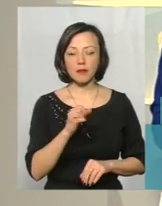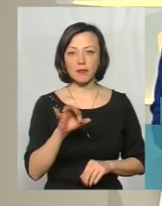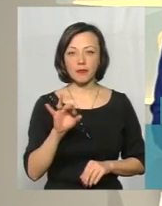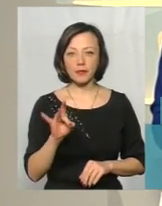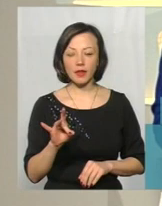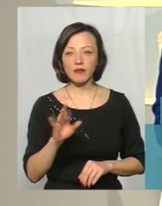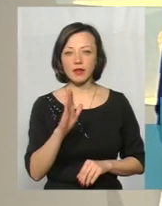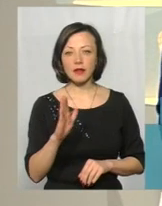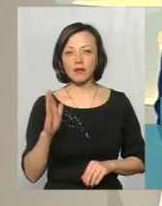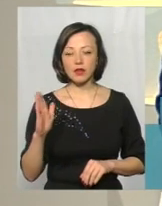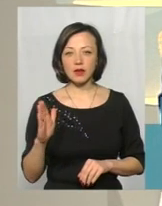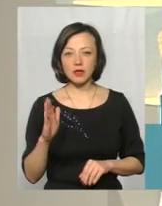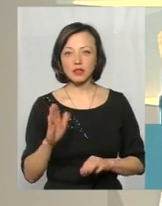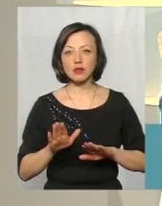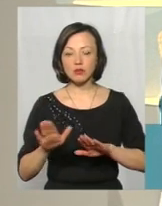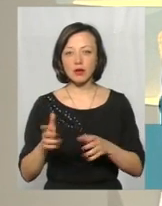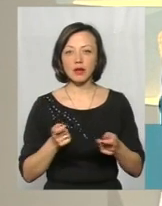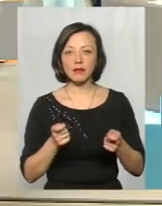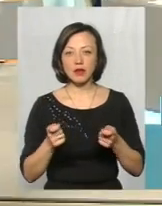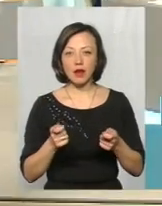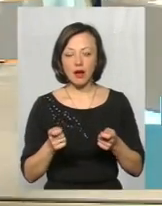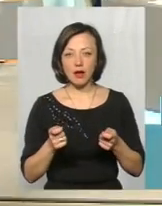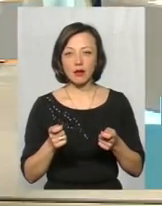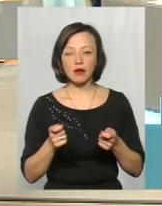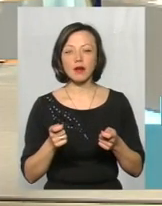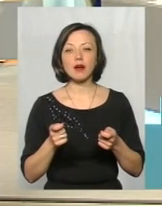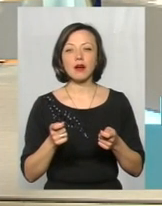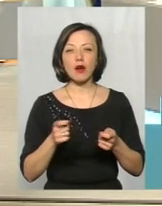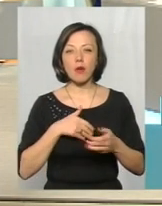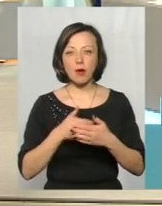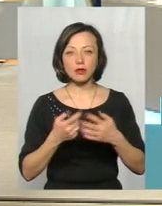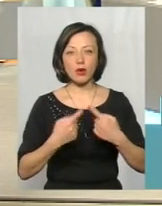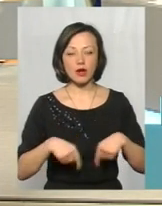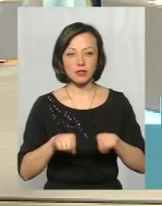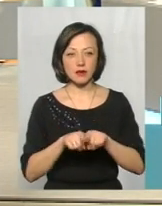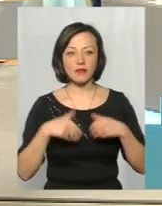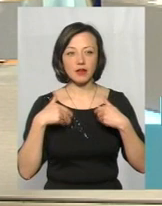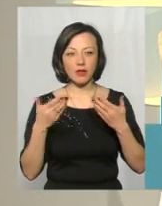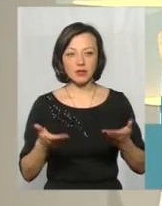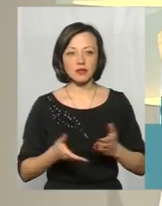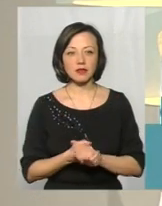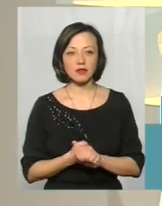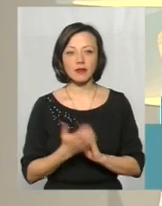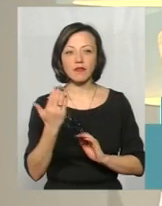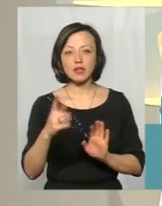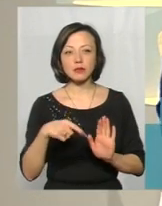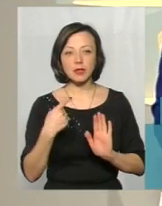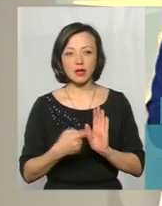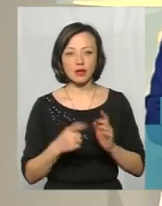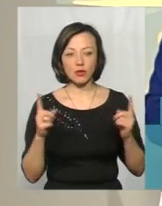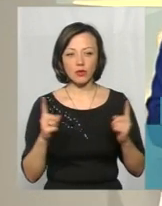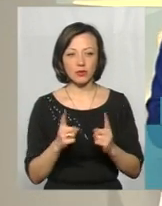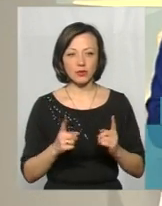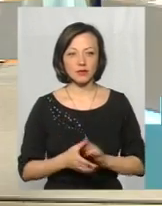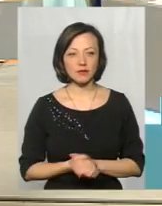виступна керівника громадської організації «Хоронапаніток історії і архітектури». Вітаємо вас, пані Валентино. Ваше питання, коротко, бо в